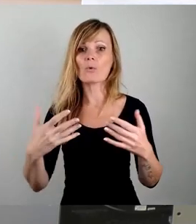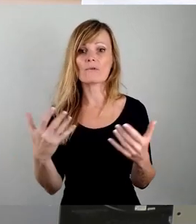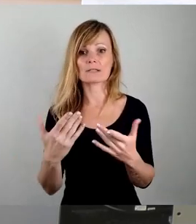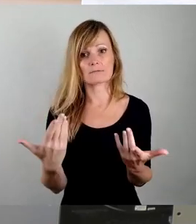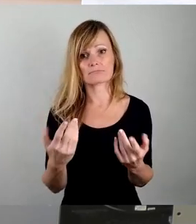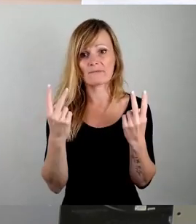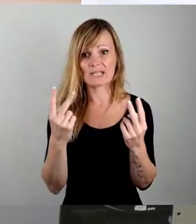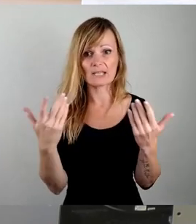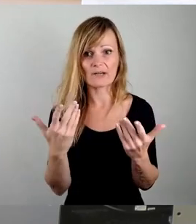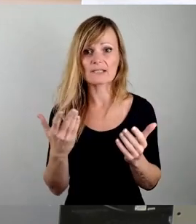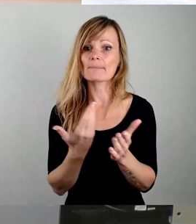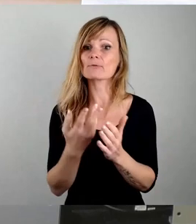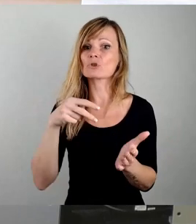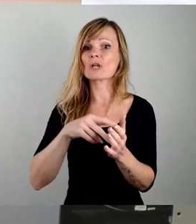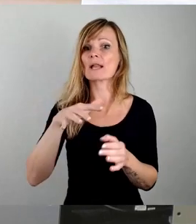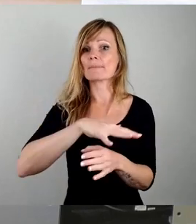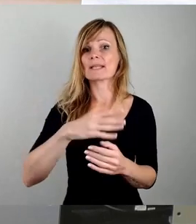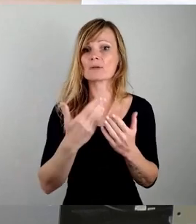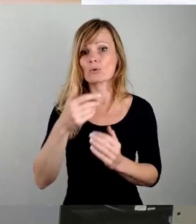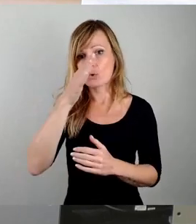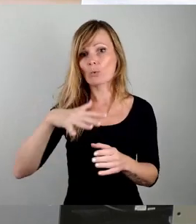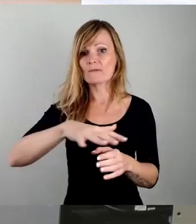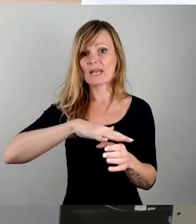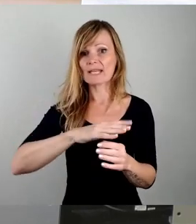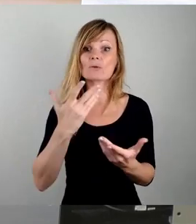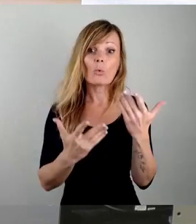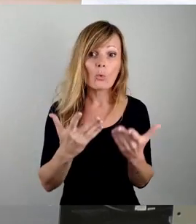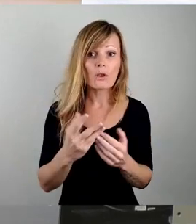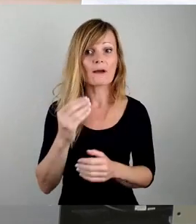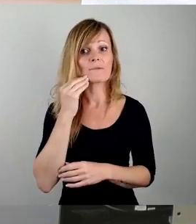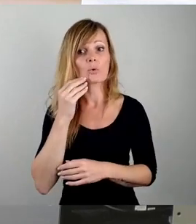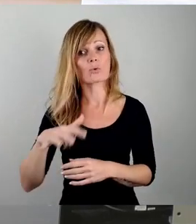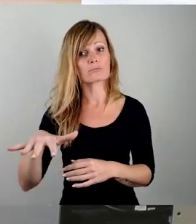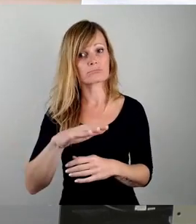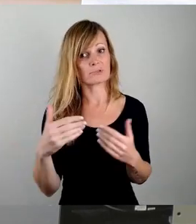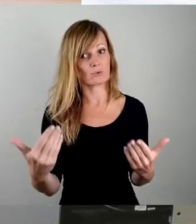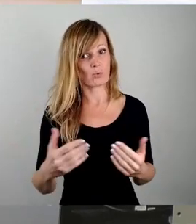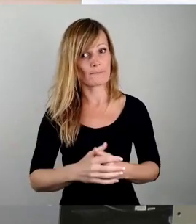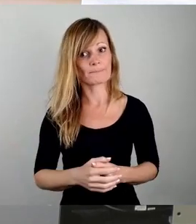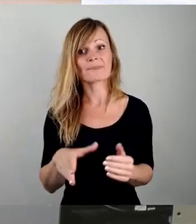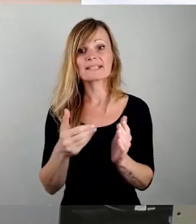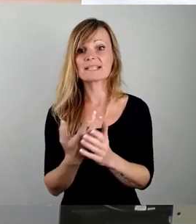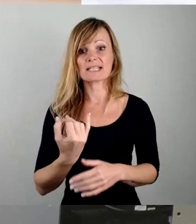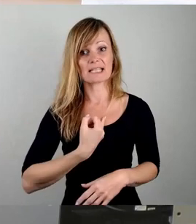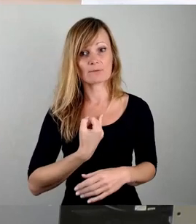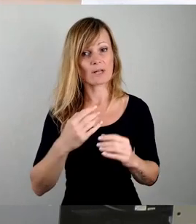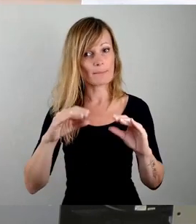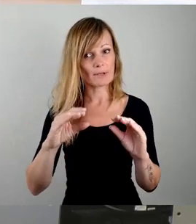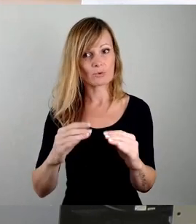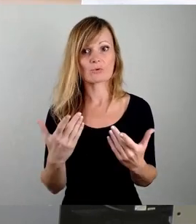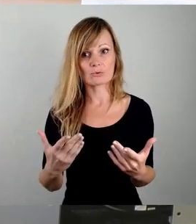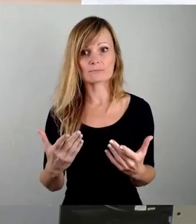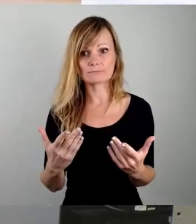zum Beispiel Stellplätze oder Grünflächen oder Wohnbebauung. Und genau diese individuelle Nutzung wollen wir